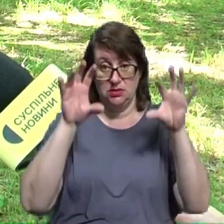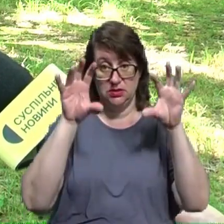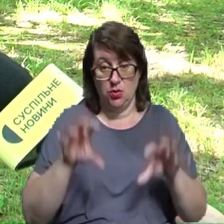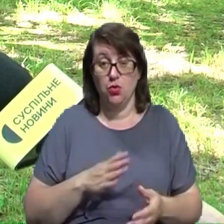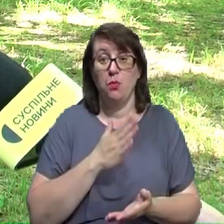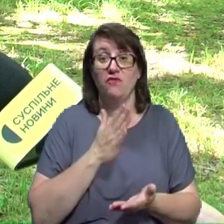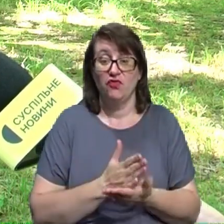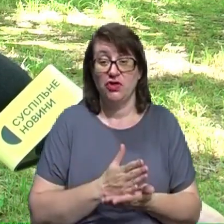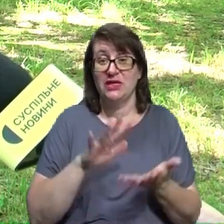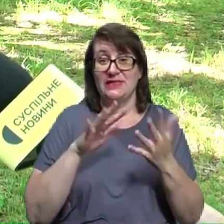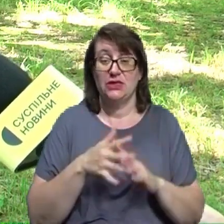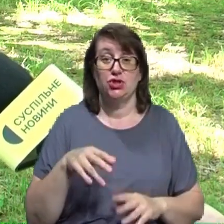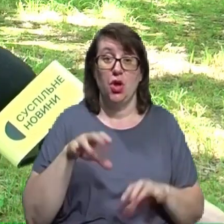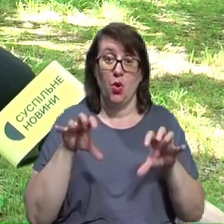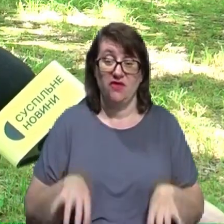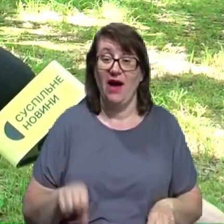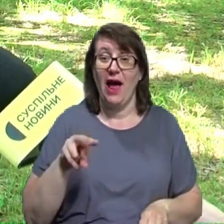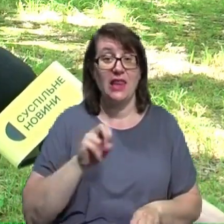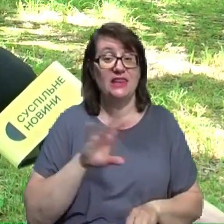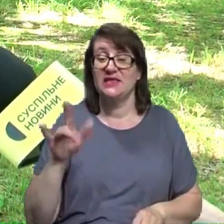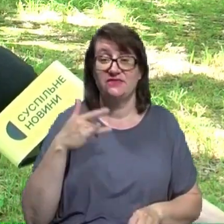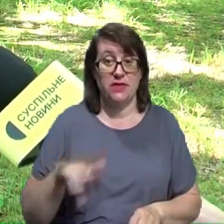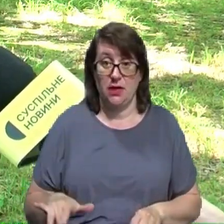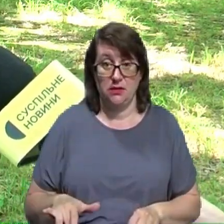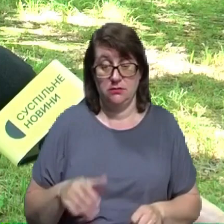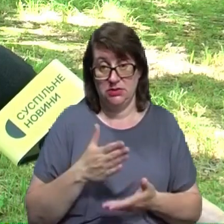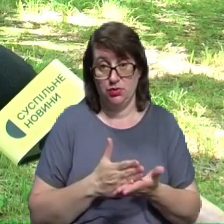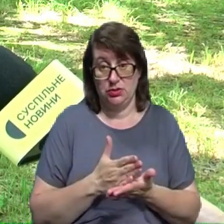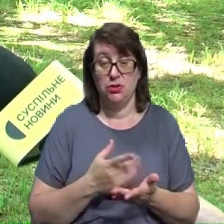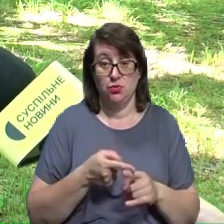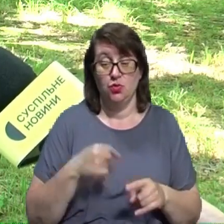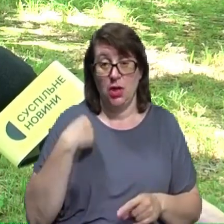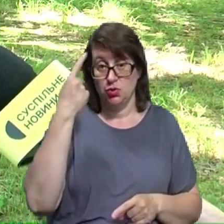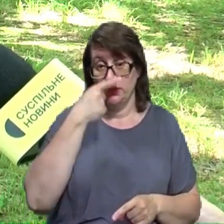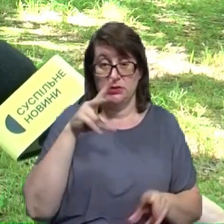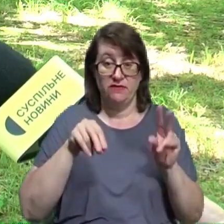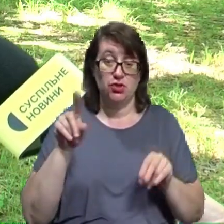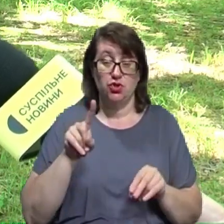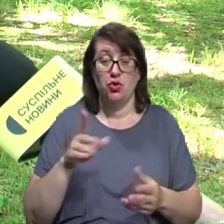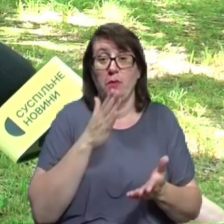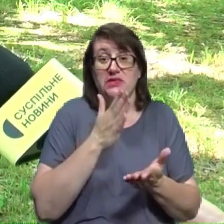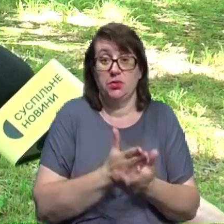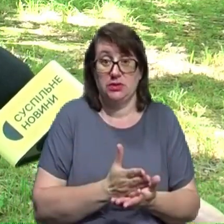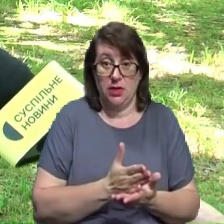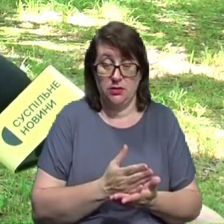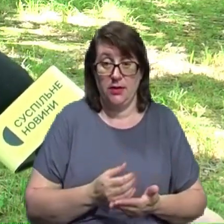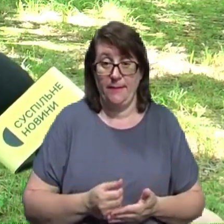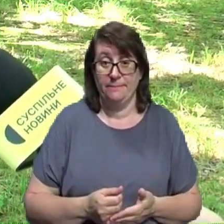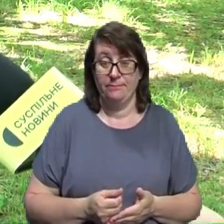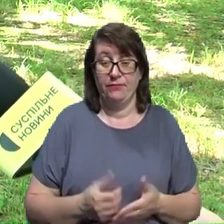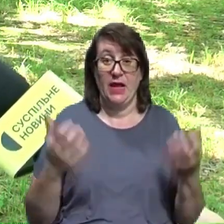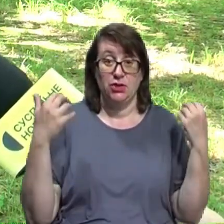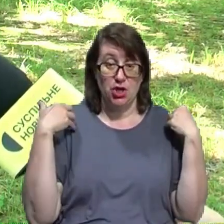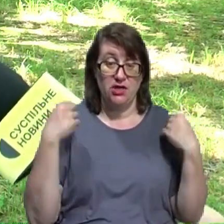голови, але не звільняє з посади. Тому я особисто вважаю, що саме безпосередньо начальник військової